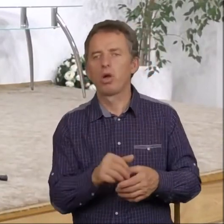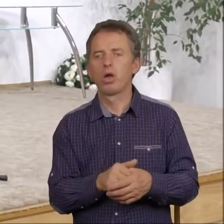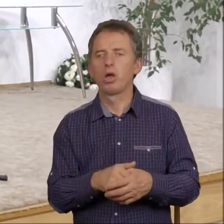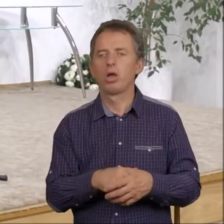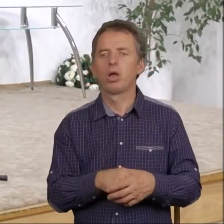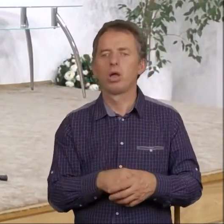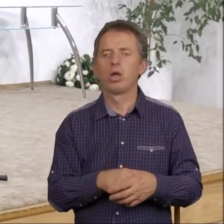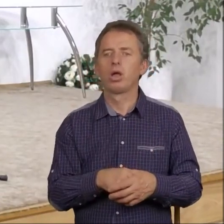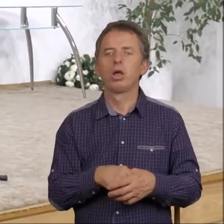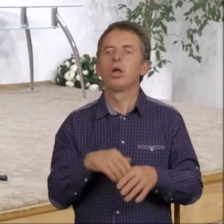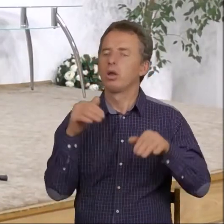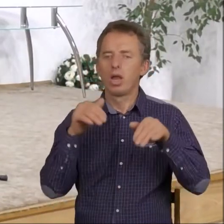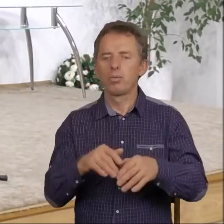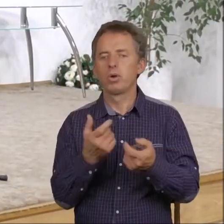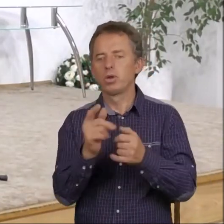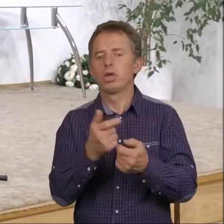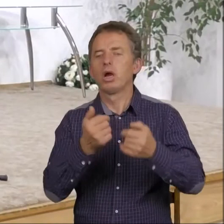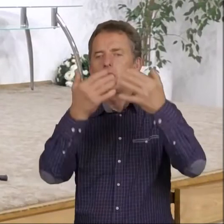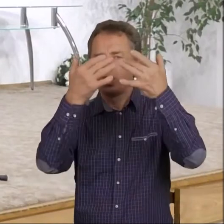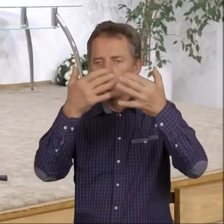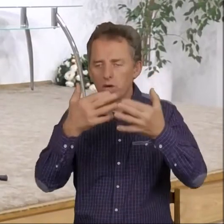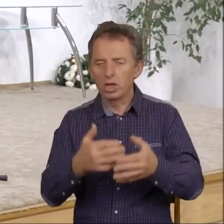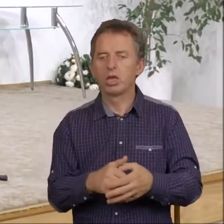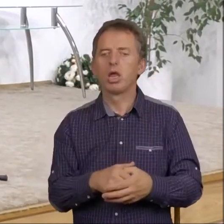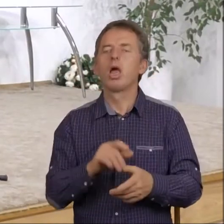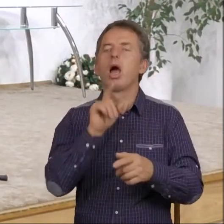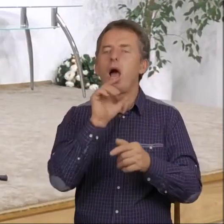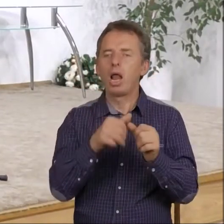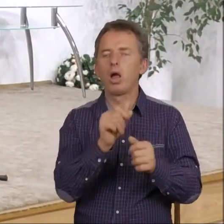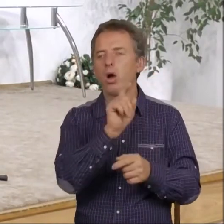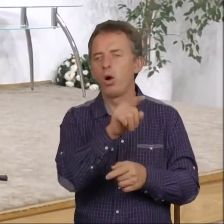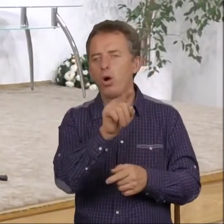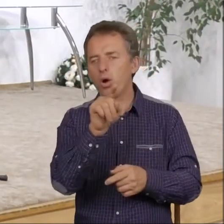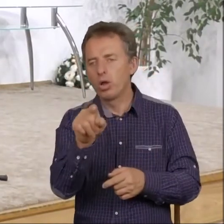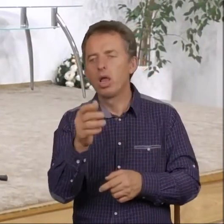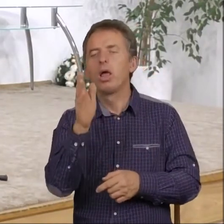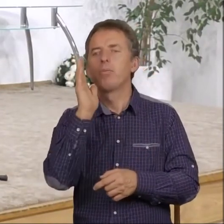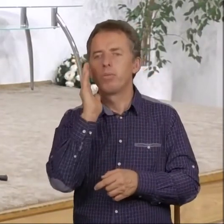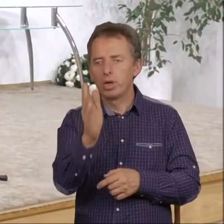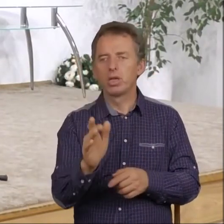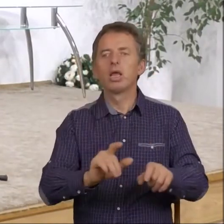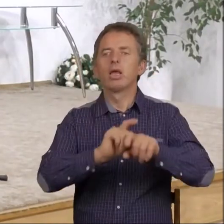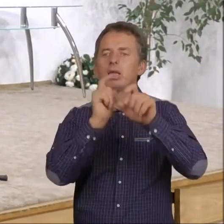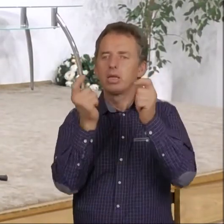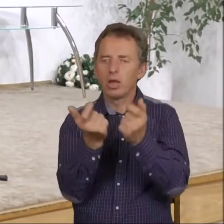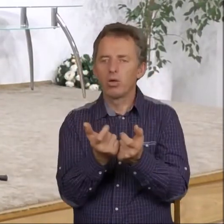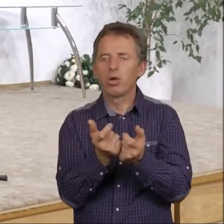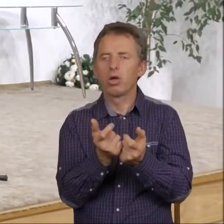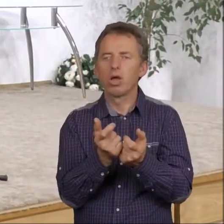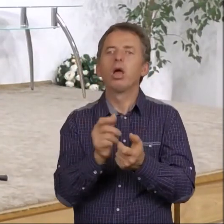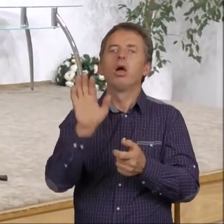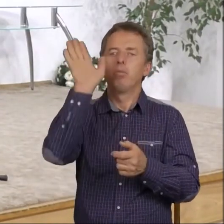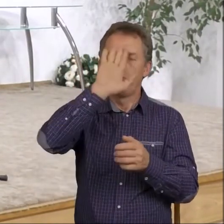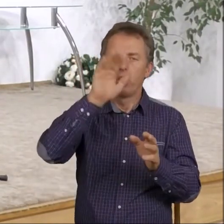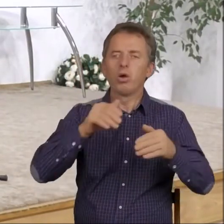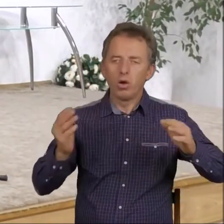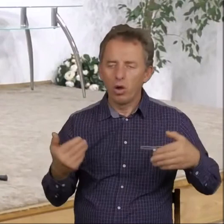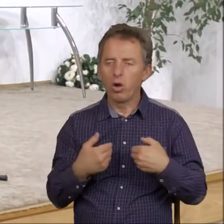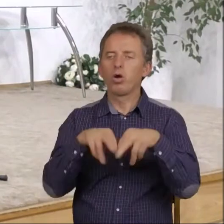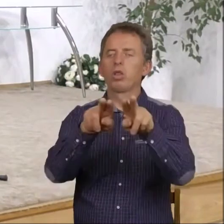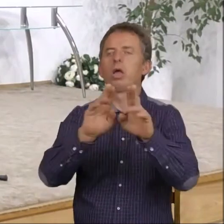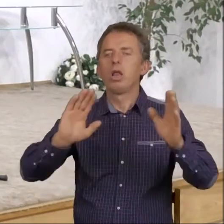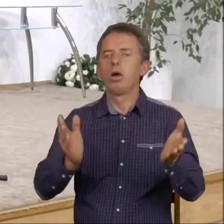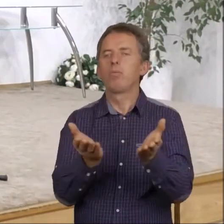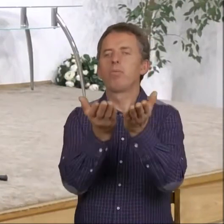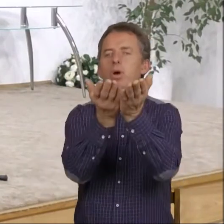wtedy nie można by było ich rozliczyć, ale oni będą całkowicie Bogu oddani, poświęceni,